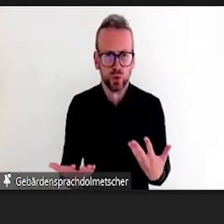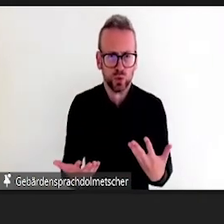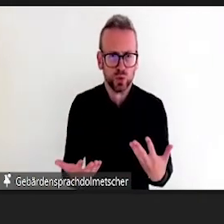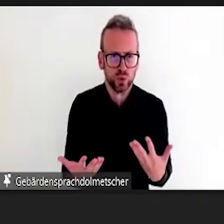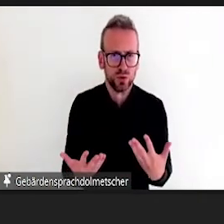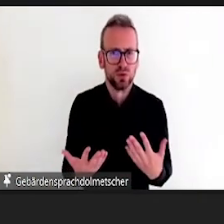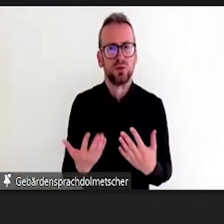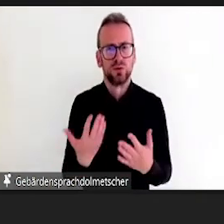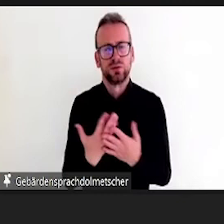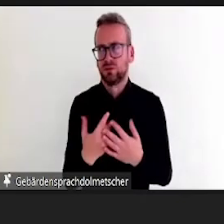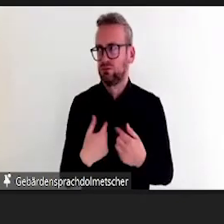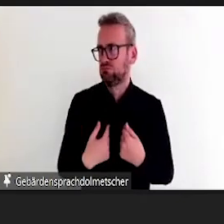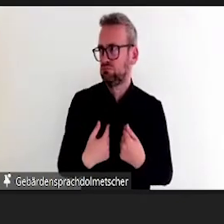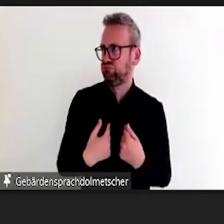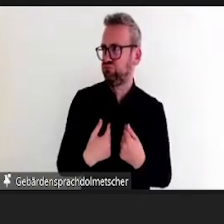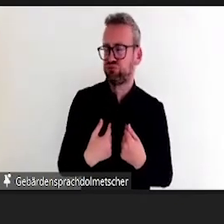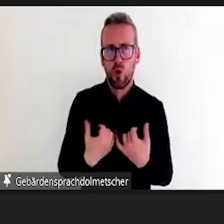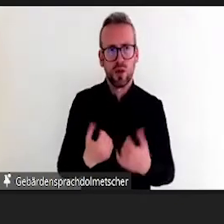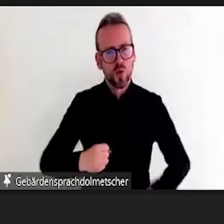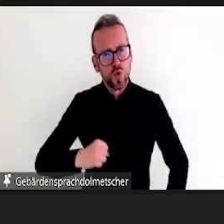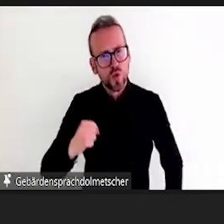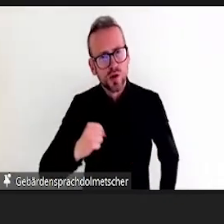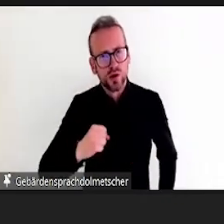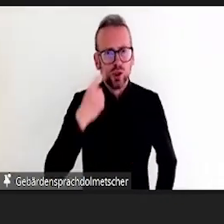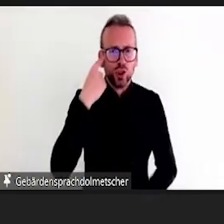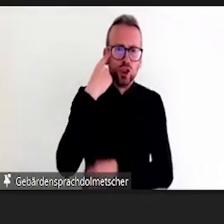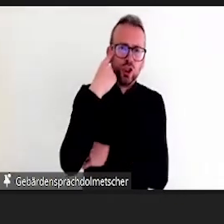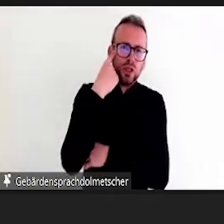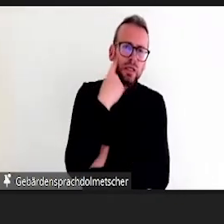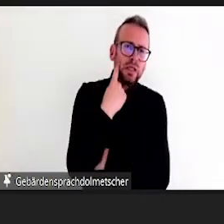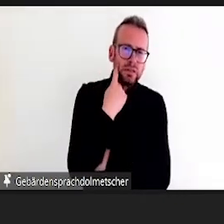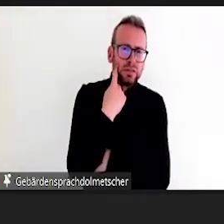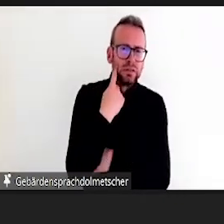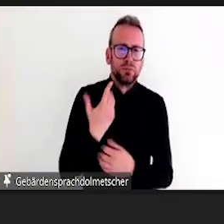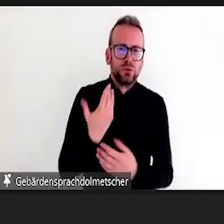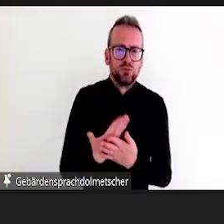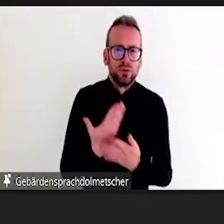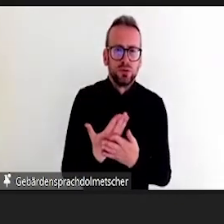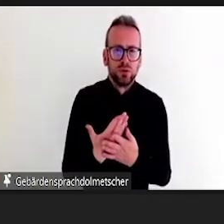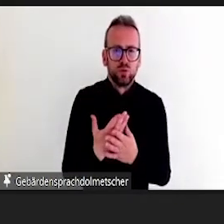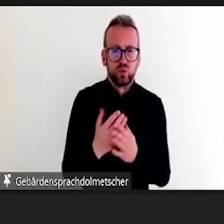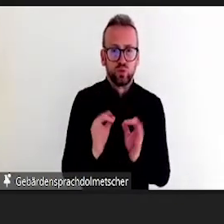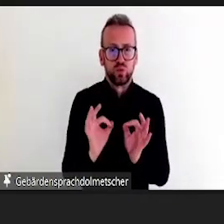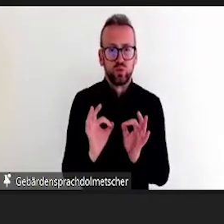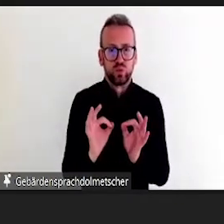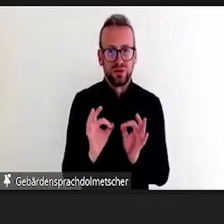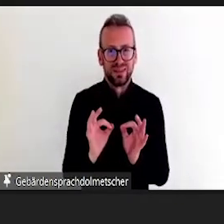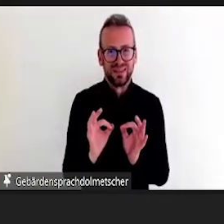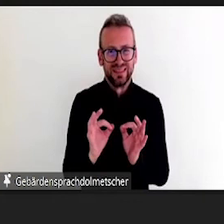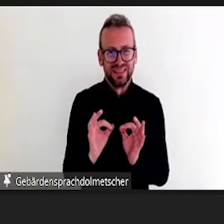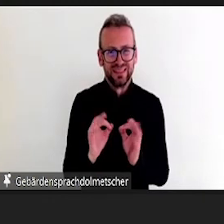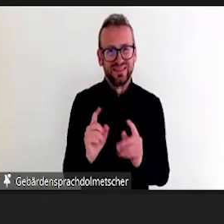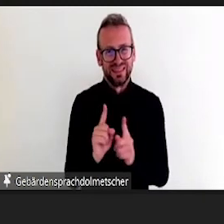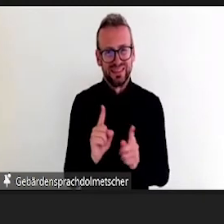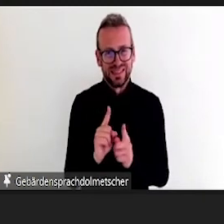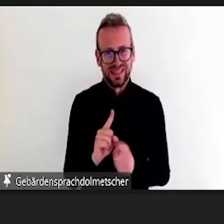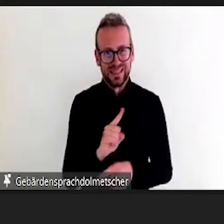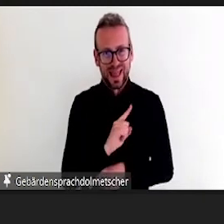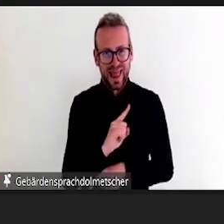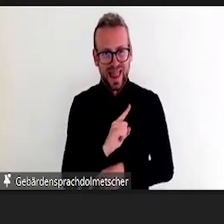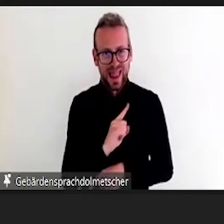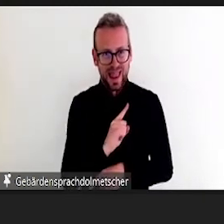Ich habe es aber schon mehrfach gemacht. Wenn man mehr Zeit investieren möchte, habe ich den Studierenden in kleinen Gruppen die Aufgabe gegeben,